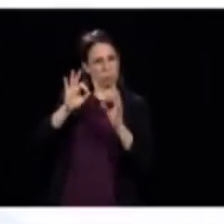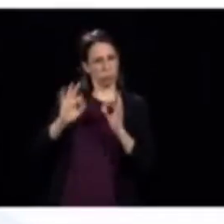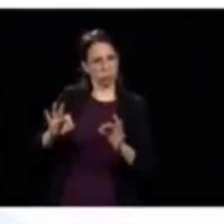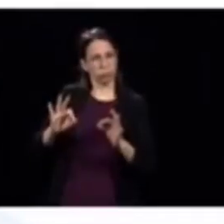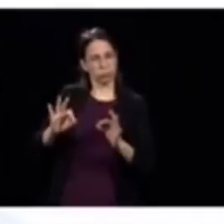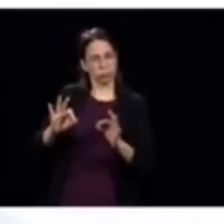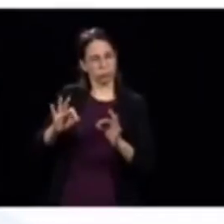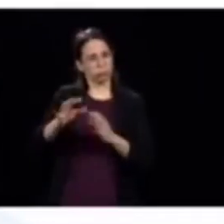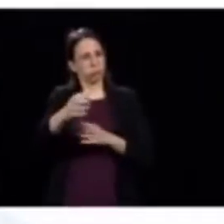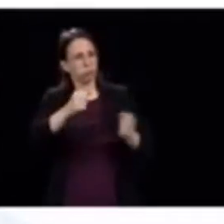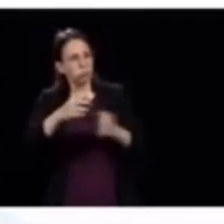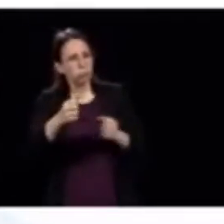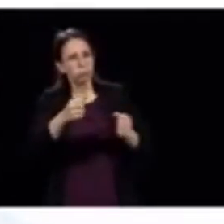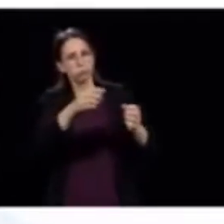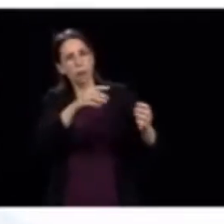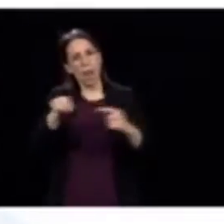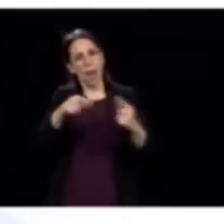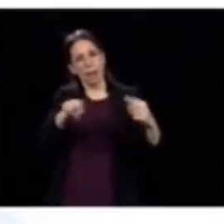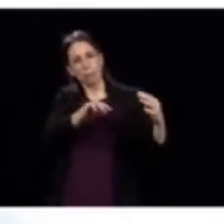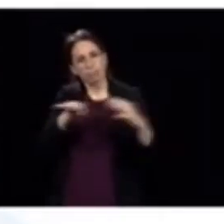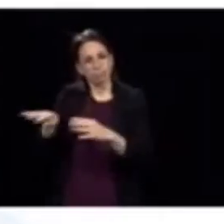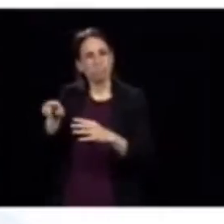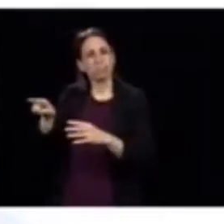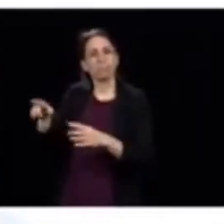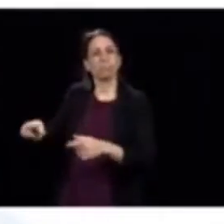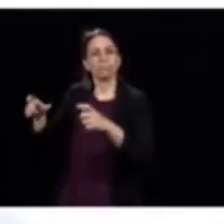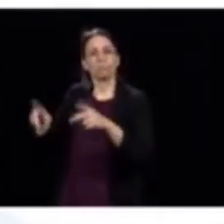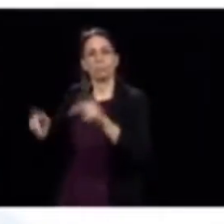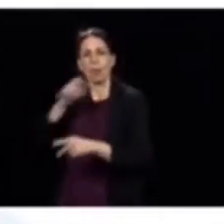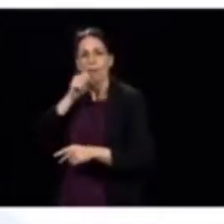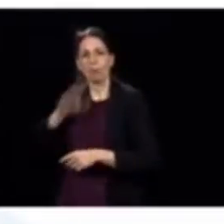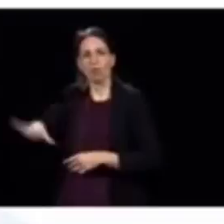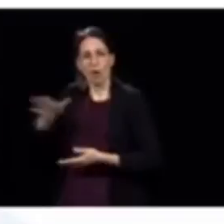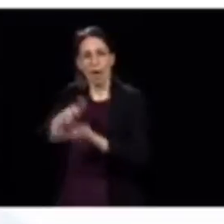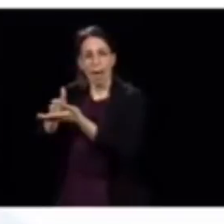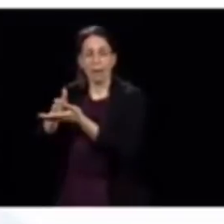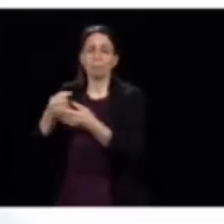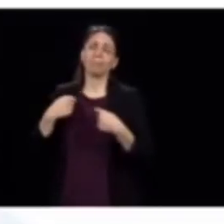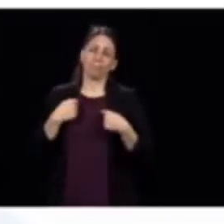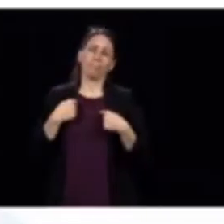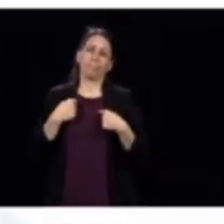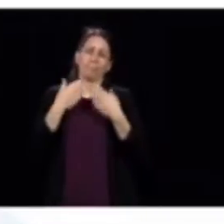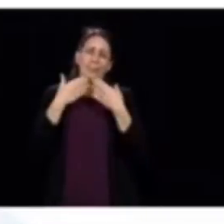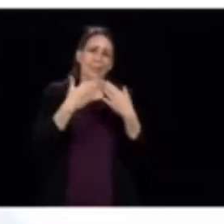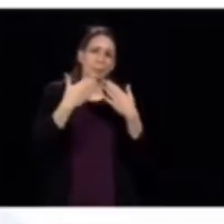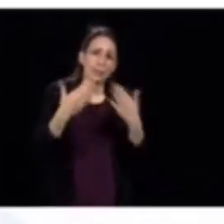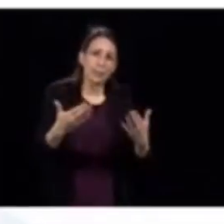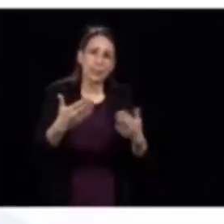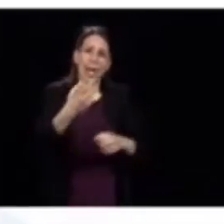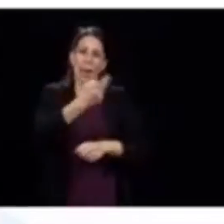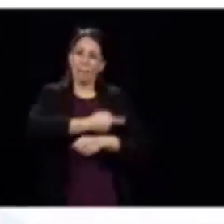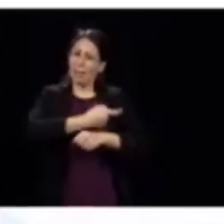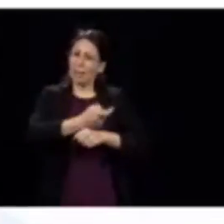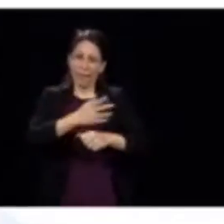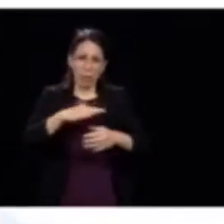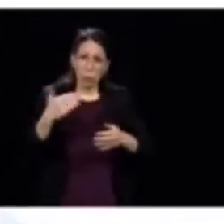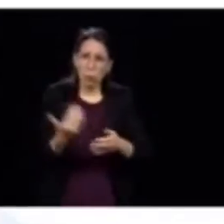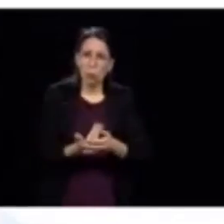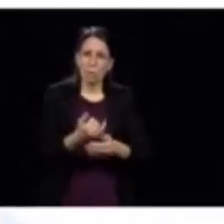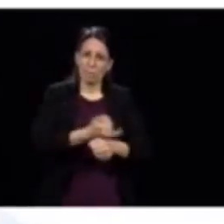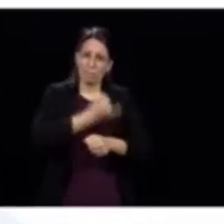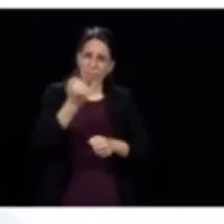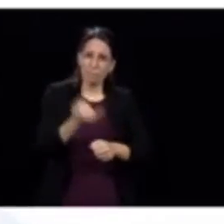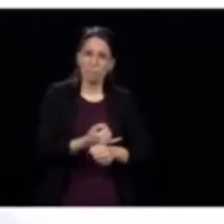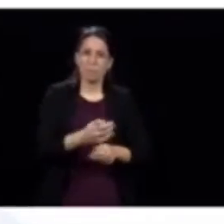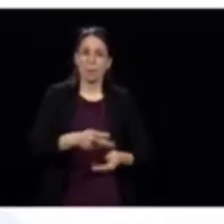qui est du personnel. Évidemment, je veux dire un énorme merci à tous les médecins, à toutes les infirmières,